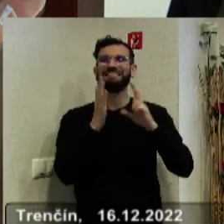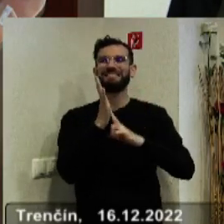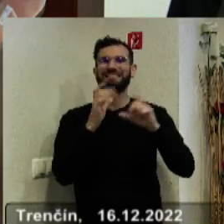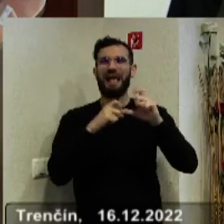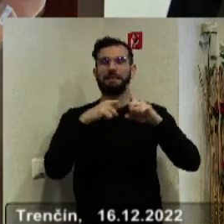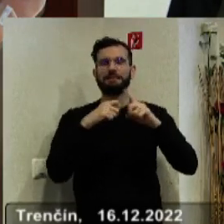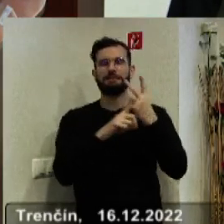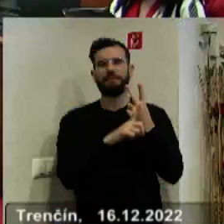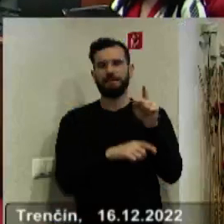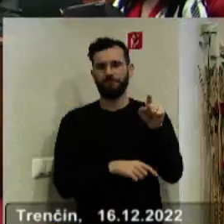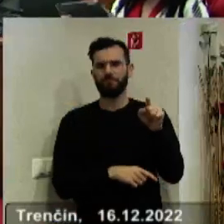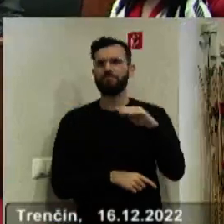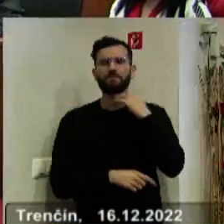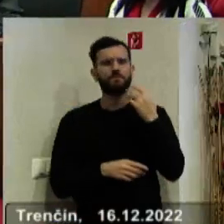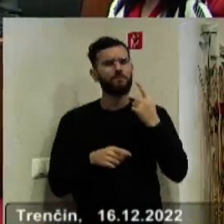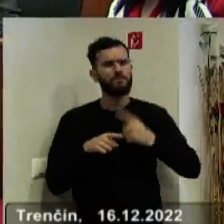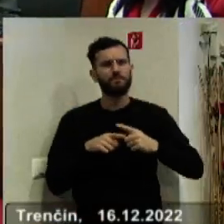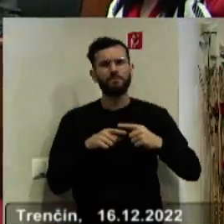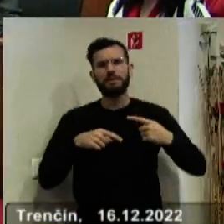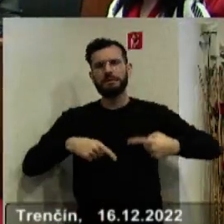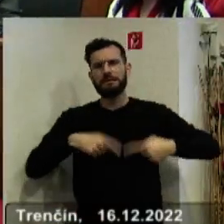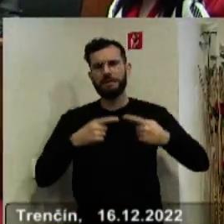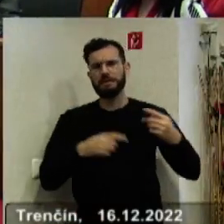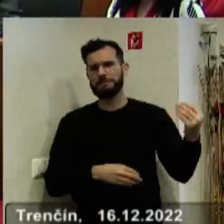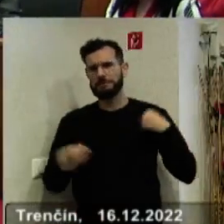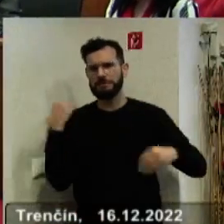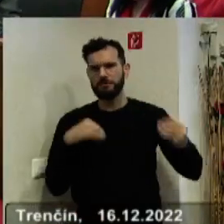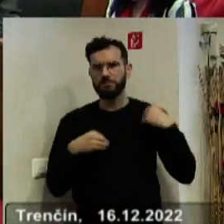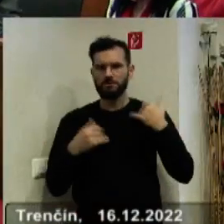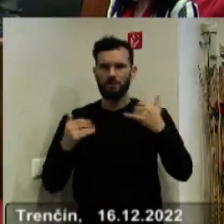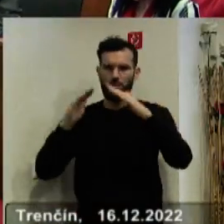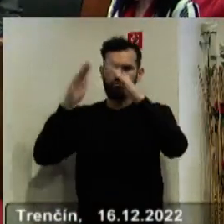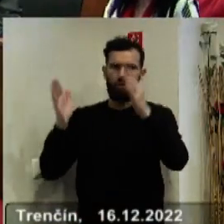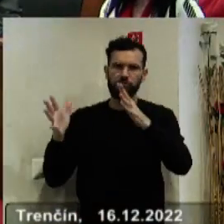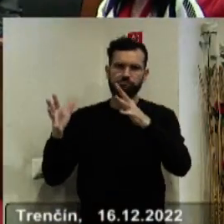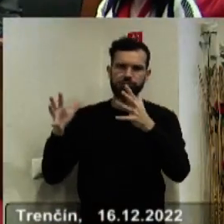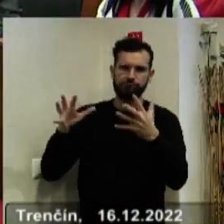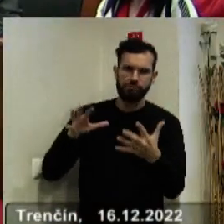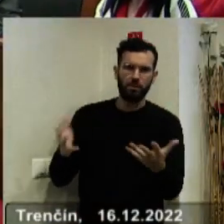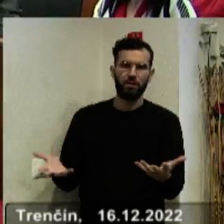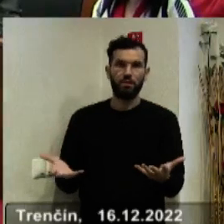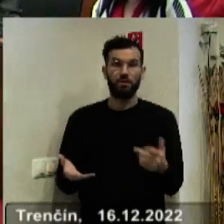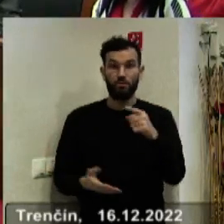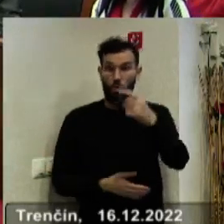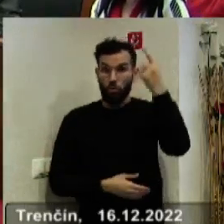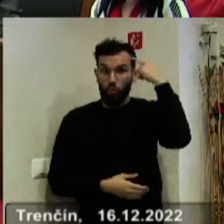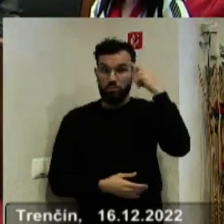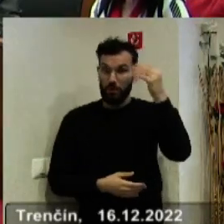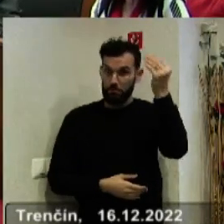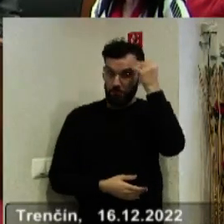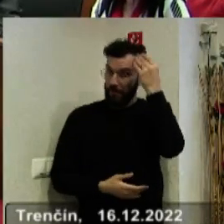Trenčiansky samozprávny kraj, že táto budova chatra nie je jednoduché, kultúrnu pamiatku